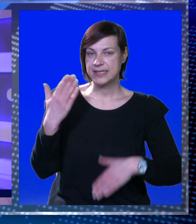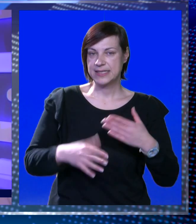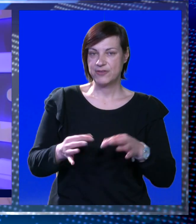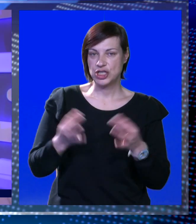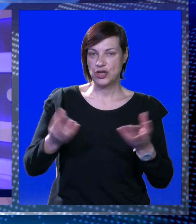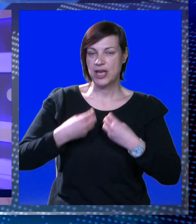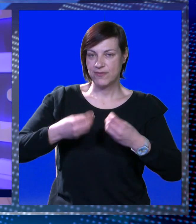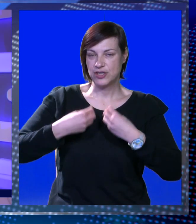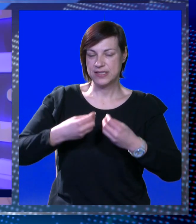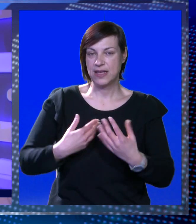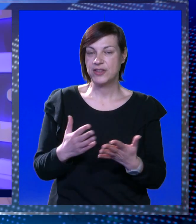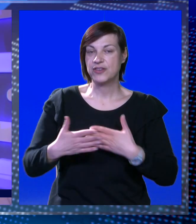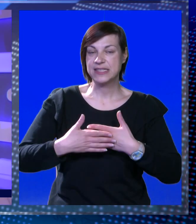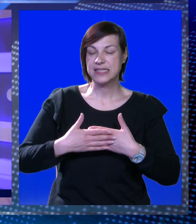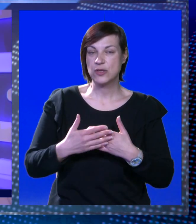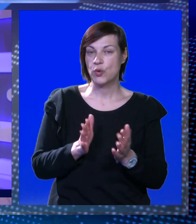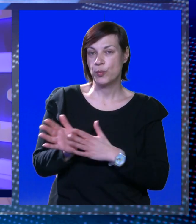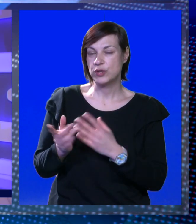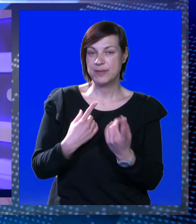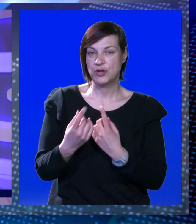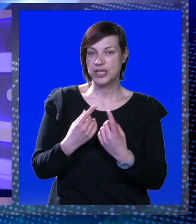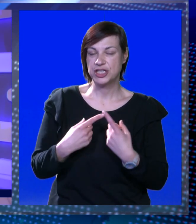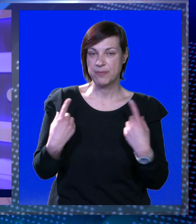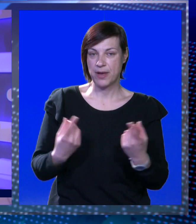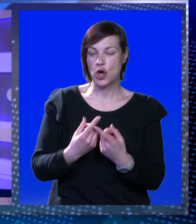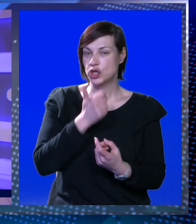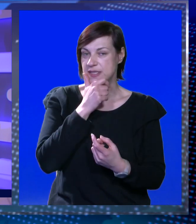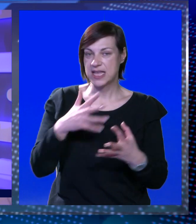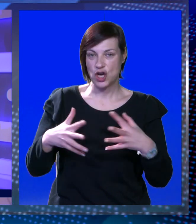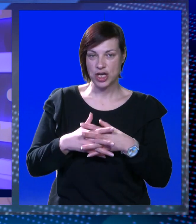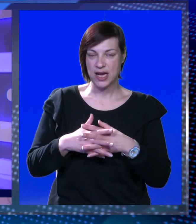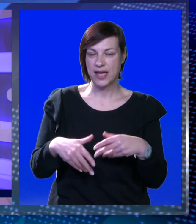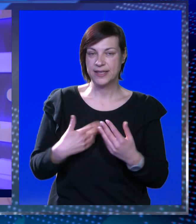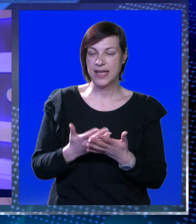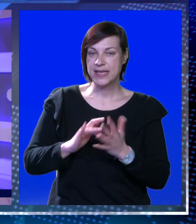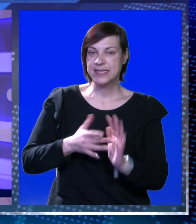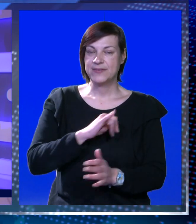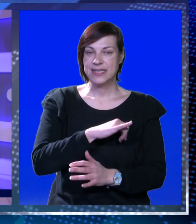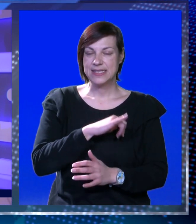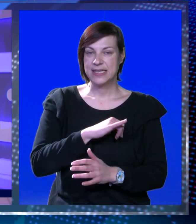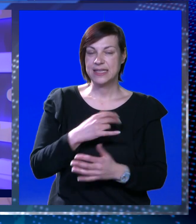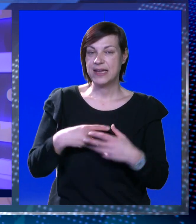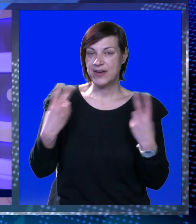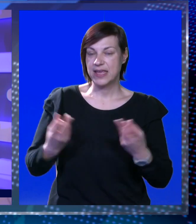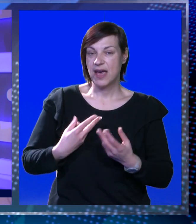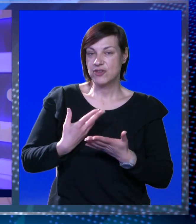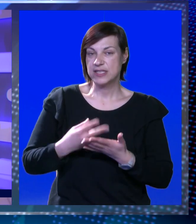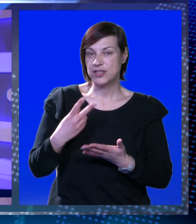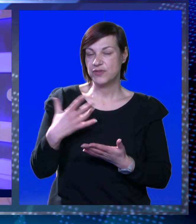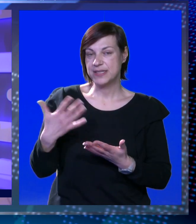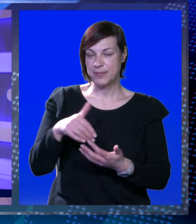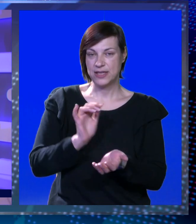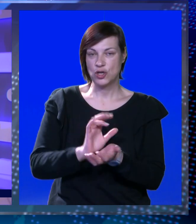Završeno je javno savjetovanje za zonu posebnog prometnog režima oko spomeničke cijeline grada. Sva zainteresirana javnost je do